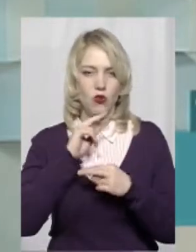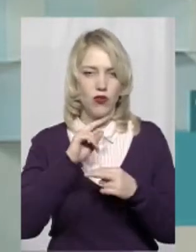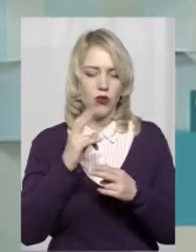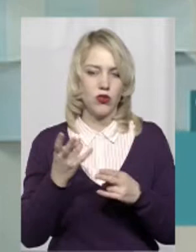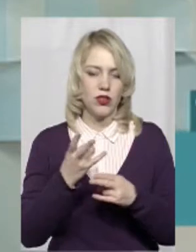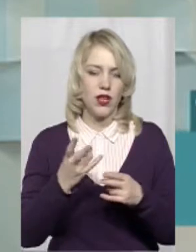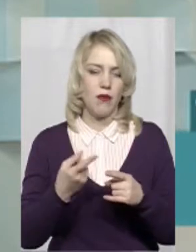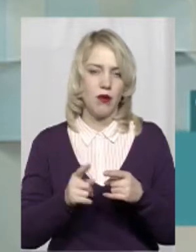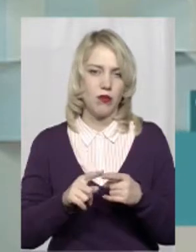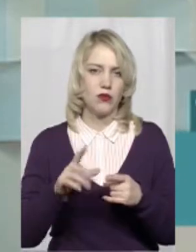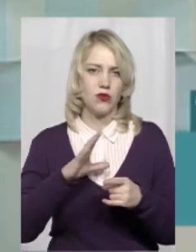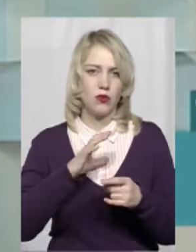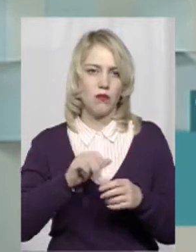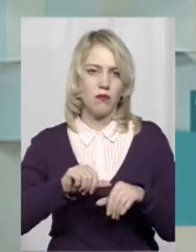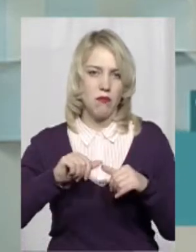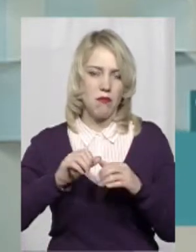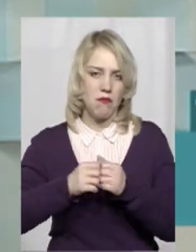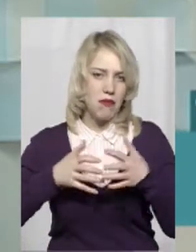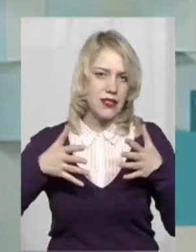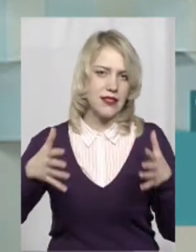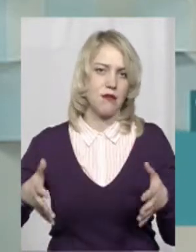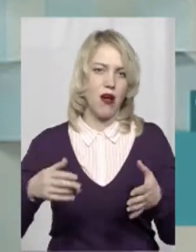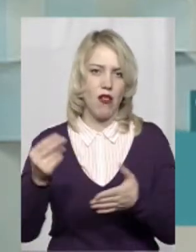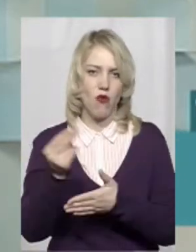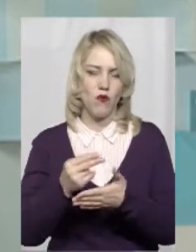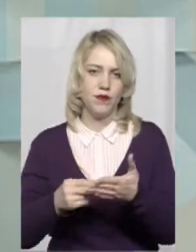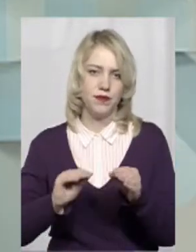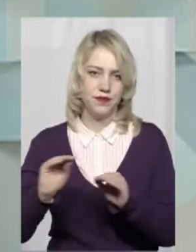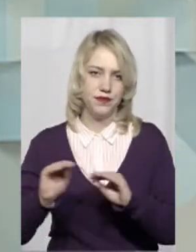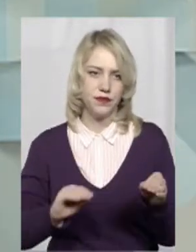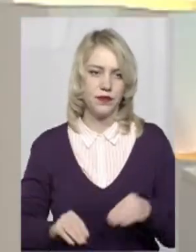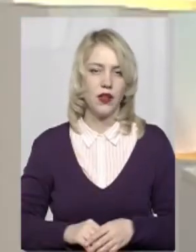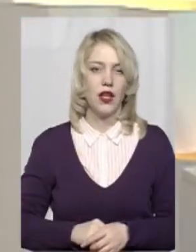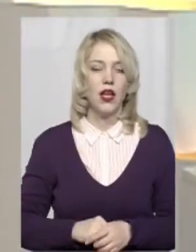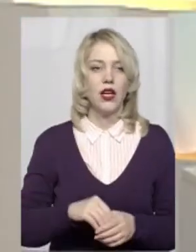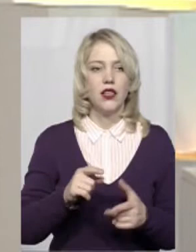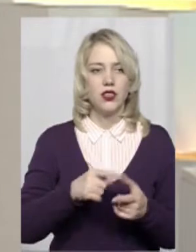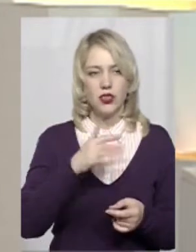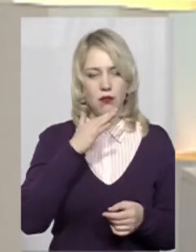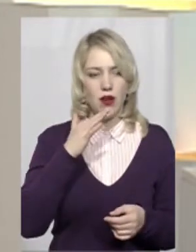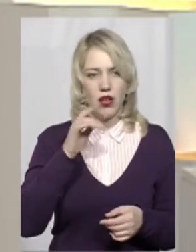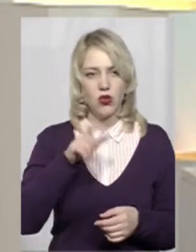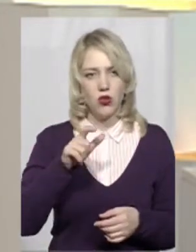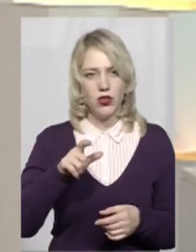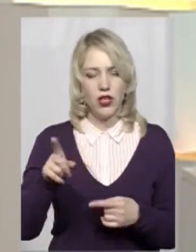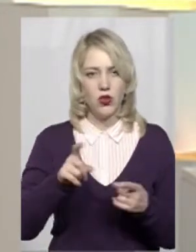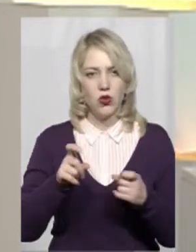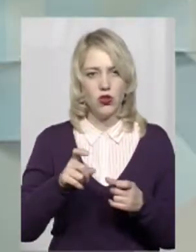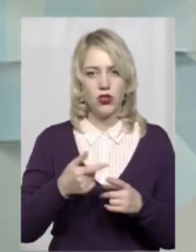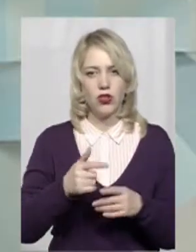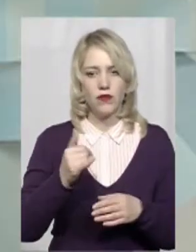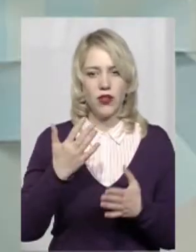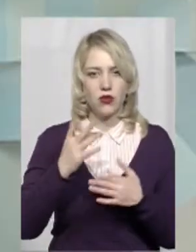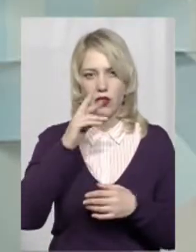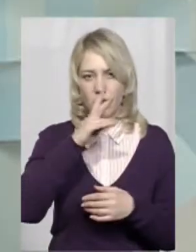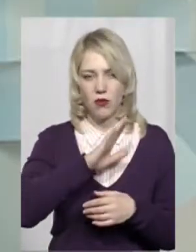ми зробили максимально можливу інфографіку, наповнили. І багато людей зглучено було в цьому процесі? Якщо я